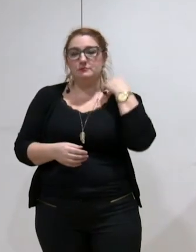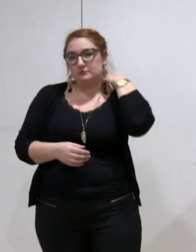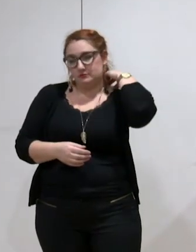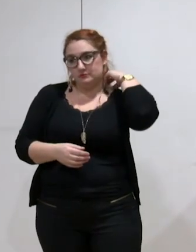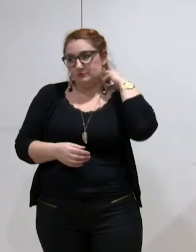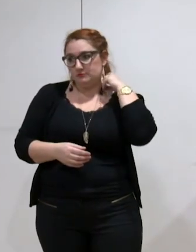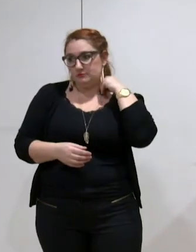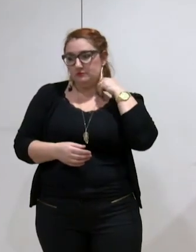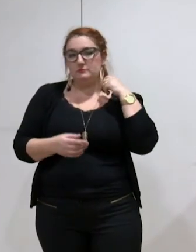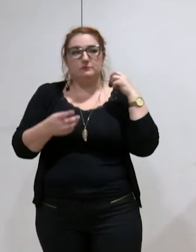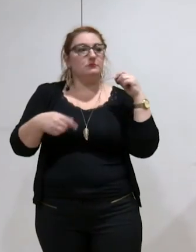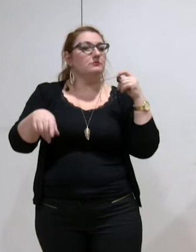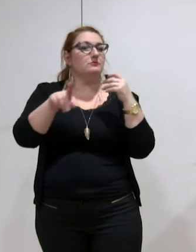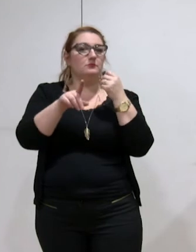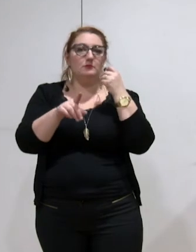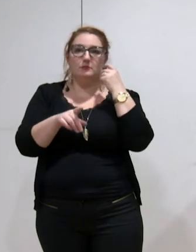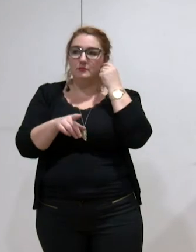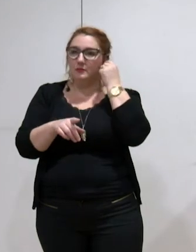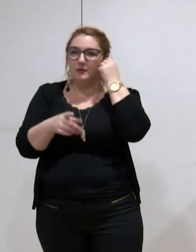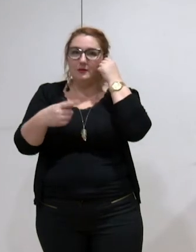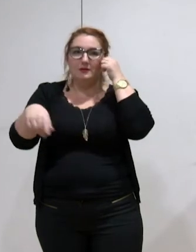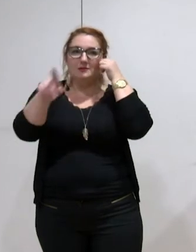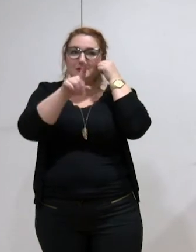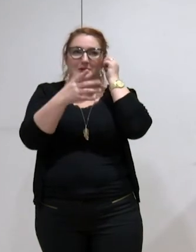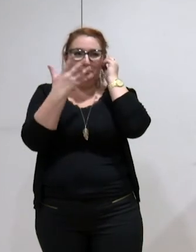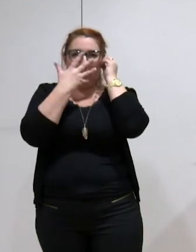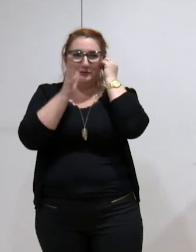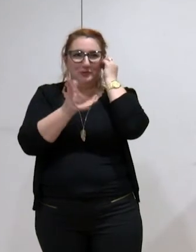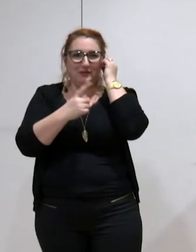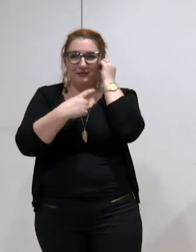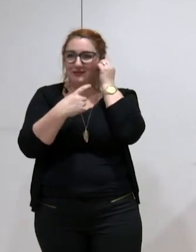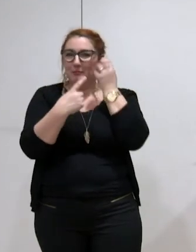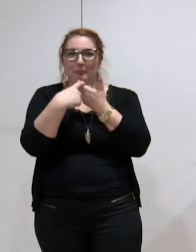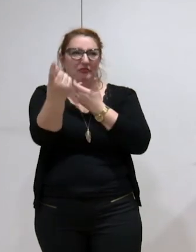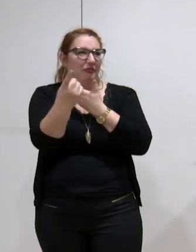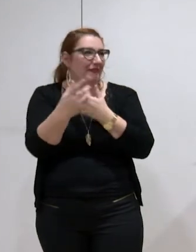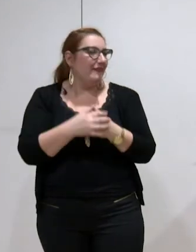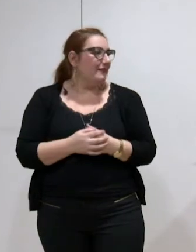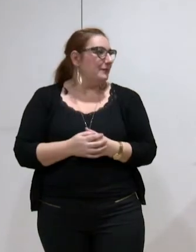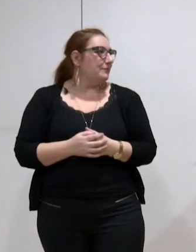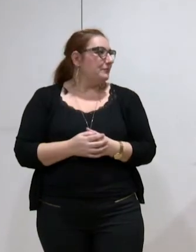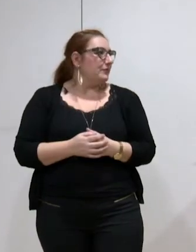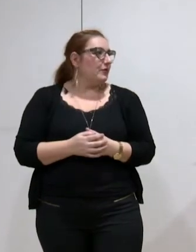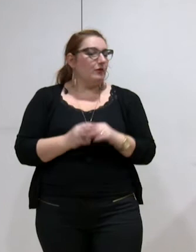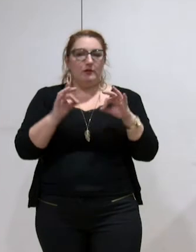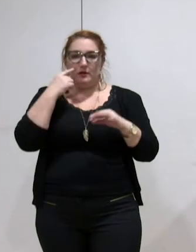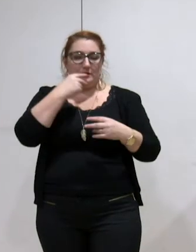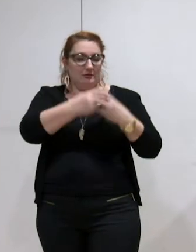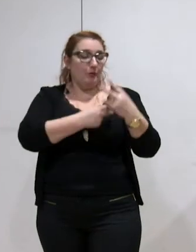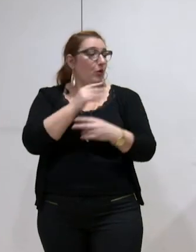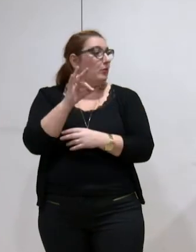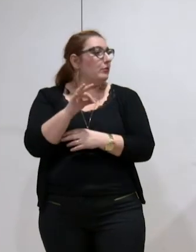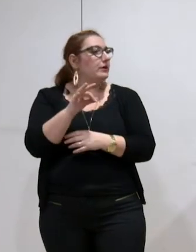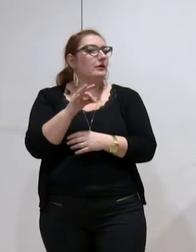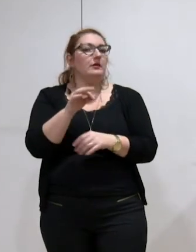Alors vous verrez, c'est définitivement perdu, donc juste pour le diaporama, d'ailleurs, oui, pour